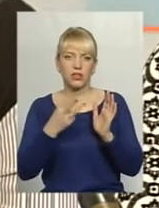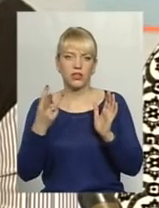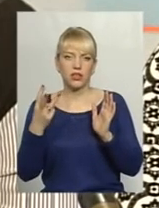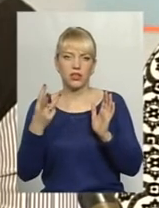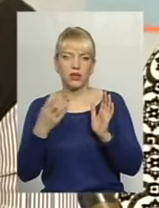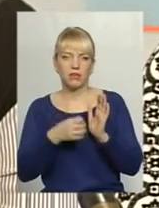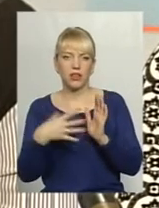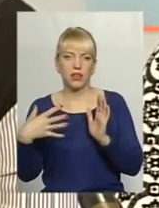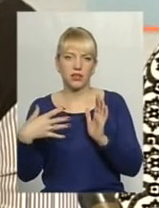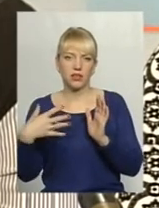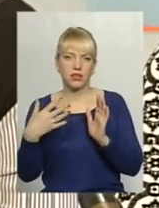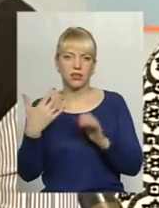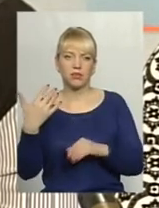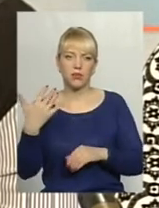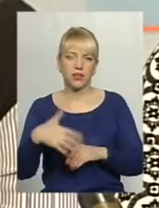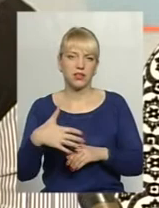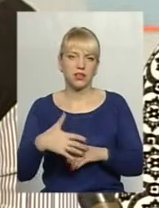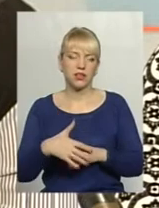-1550.